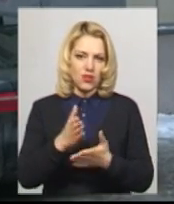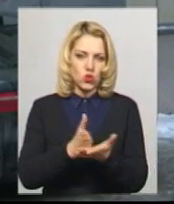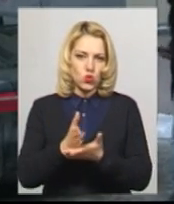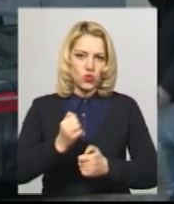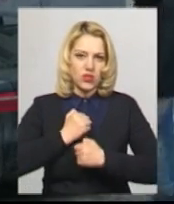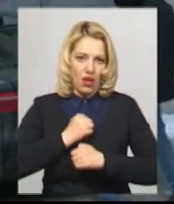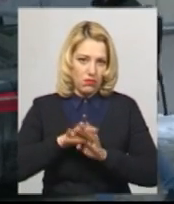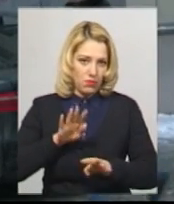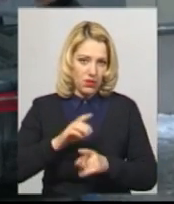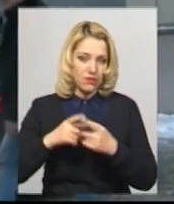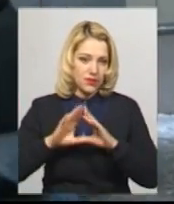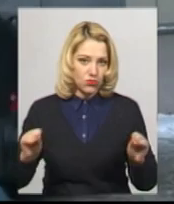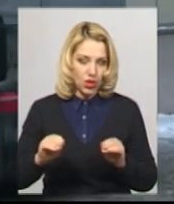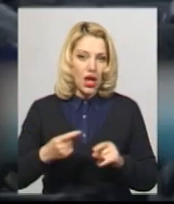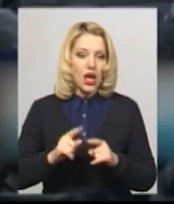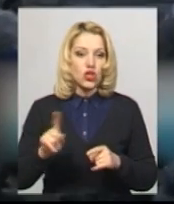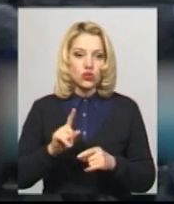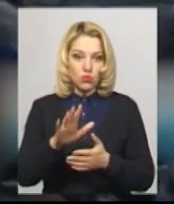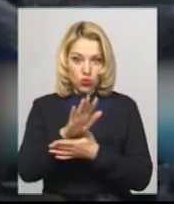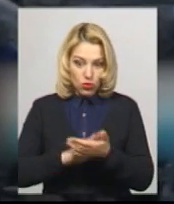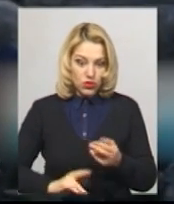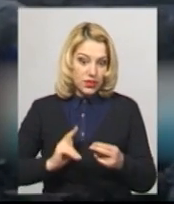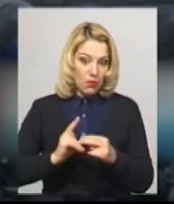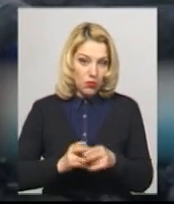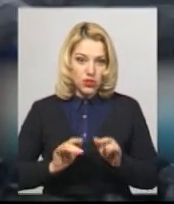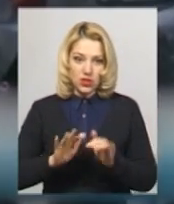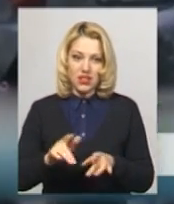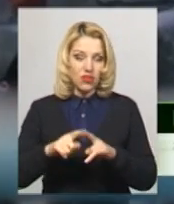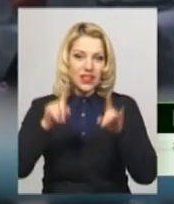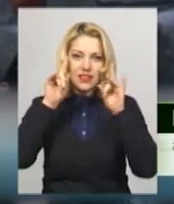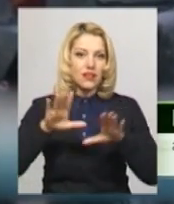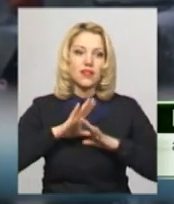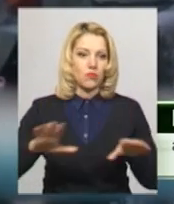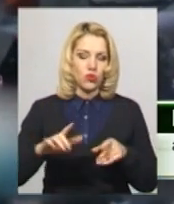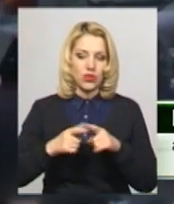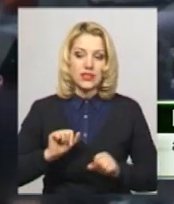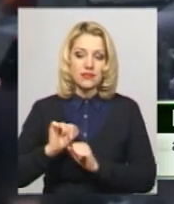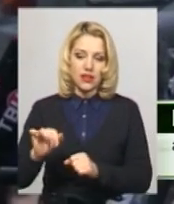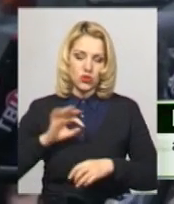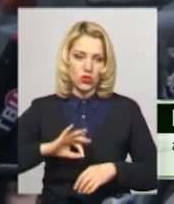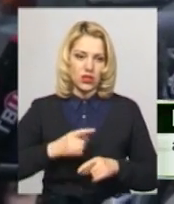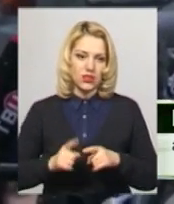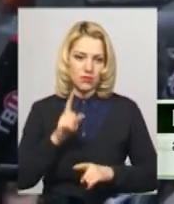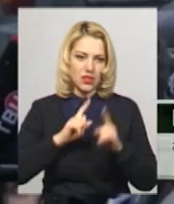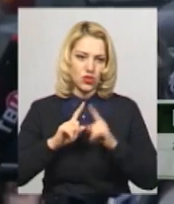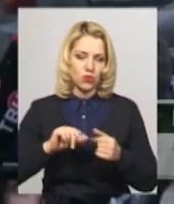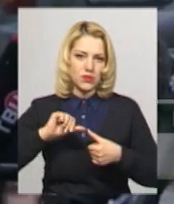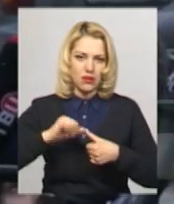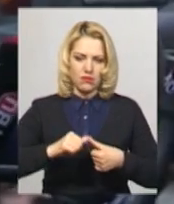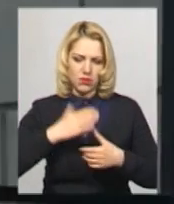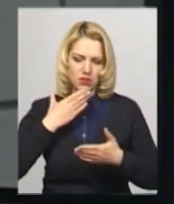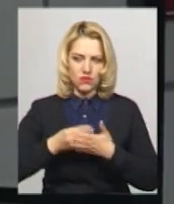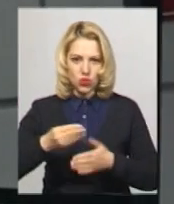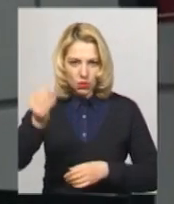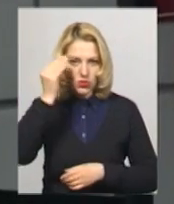говорить, те, що морякам продовжать запобіжний захід, несподіванкою не було. Захист скористався цим засіданням, щоб закріпити свою позицію